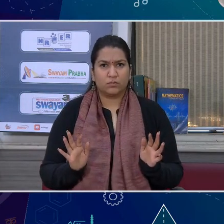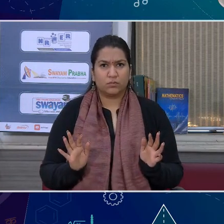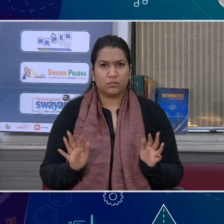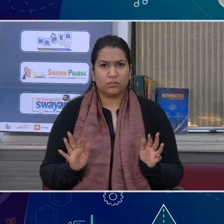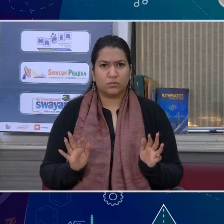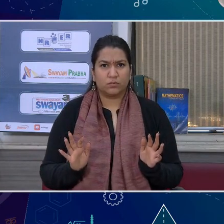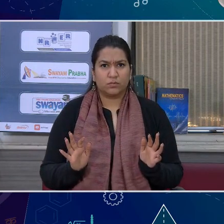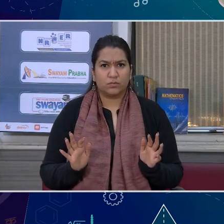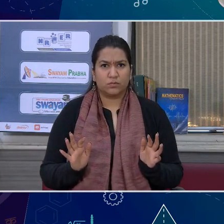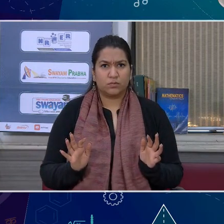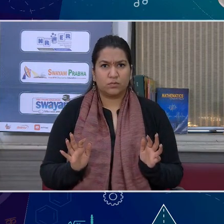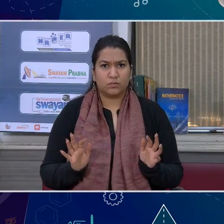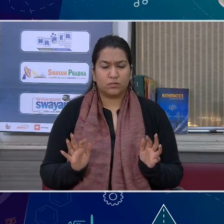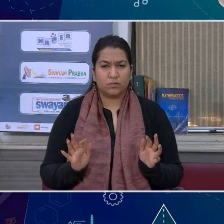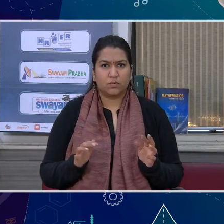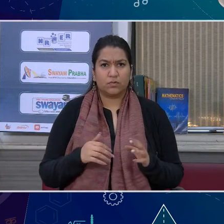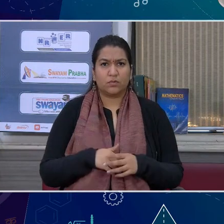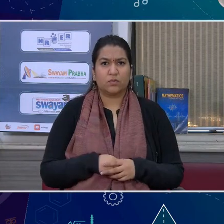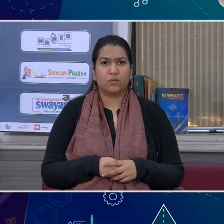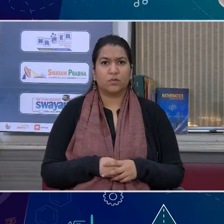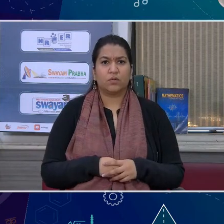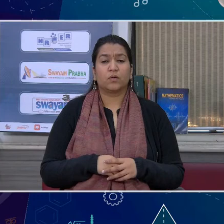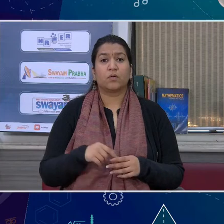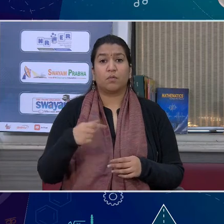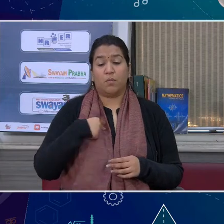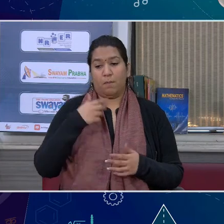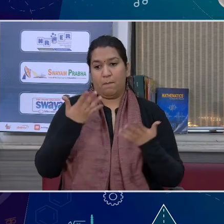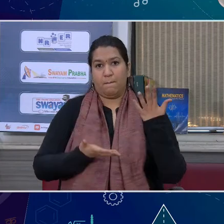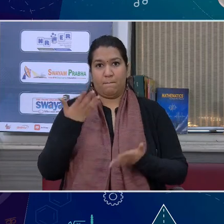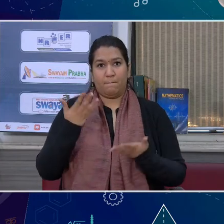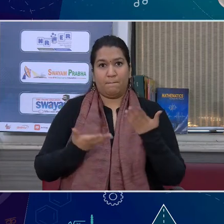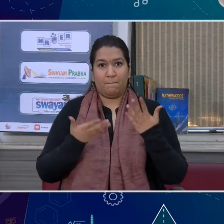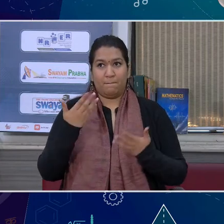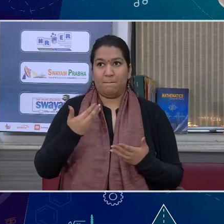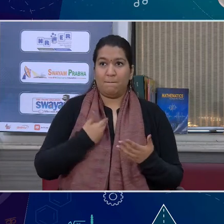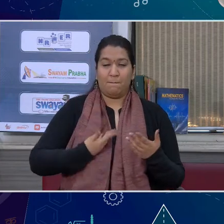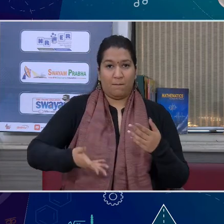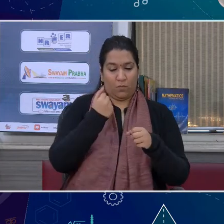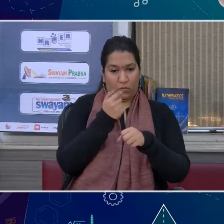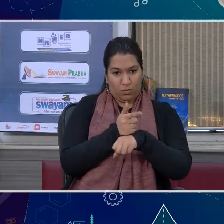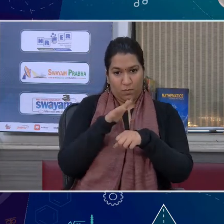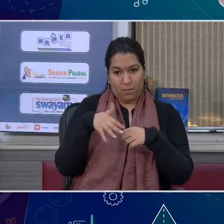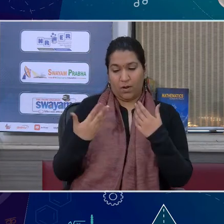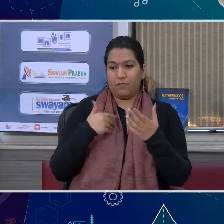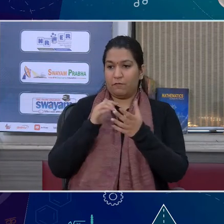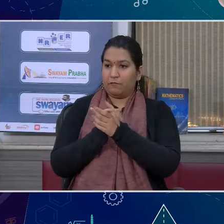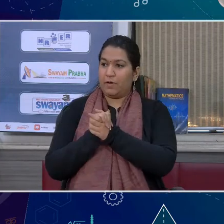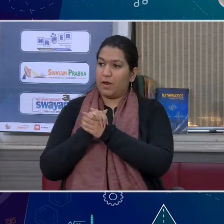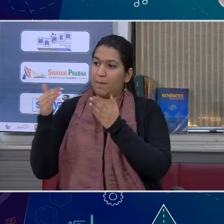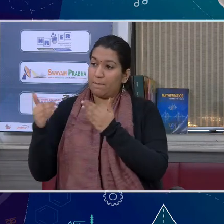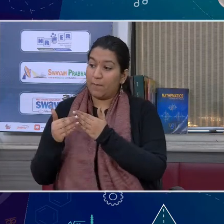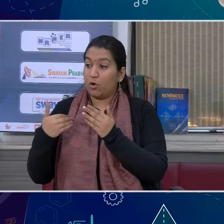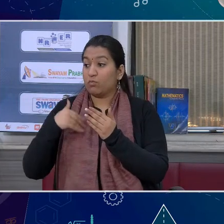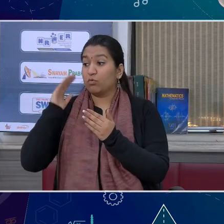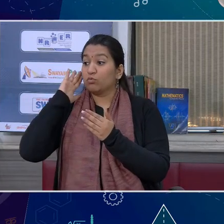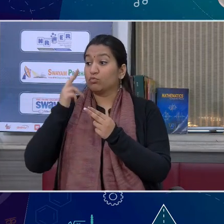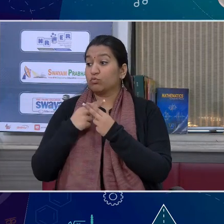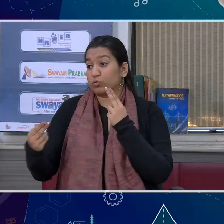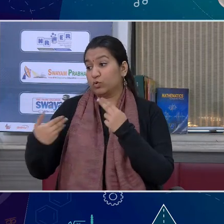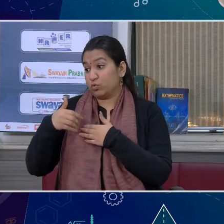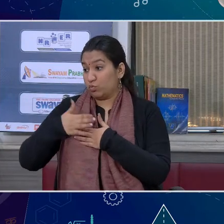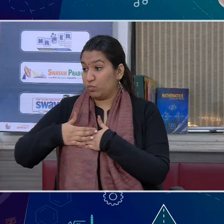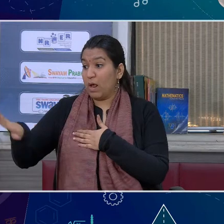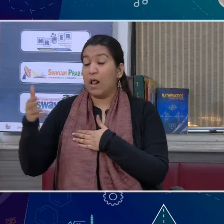मन में सुद्रें कि मैं इस सेशन के बाद अपनी सेले से मिलूंगे और उसके साथ मैं लंच करूंगी और